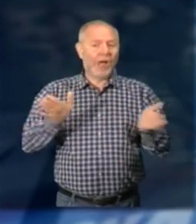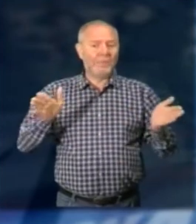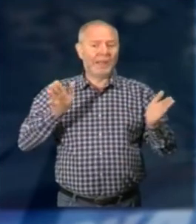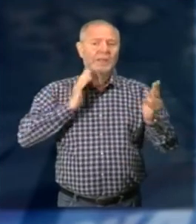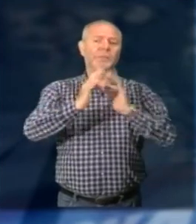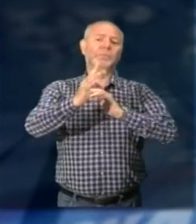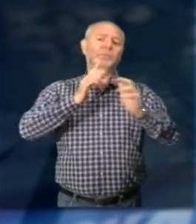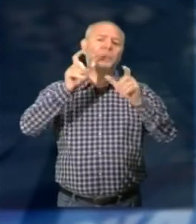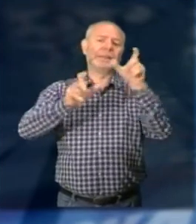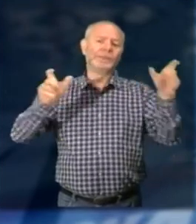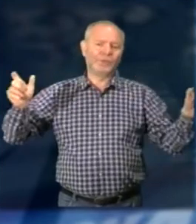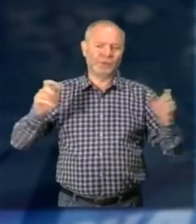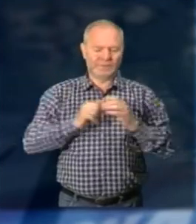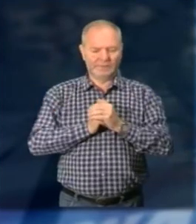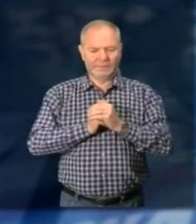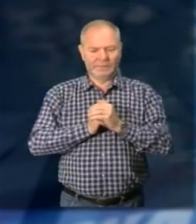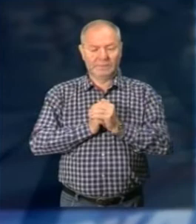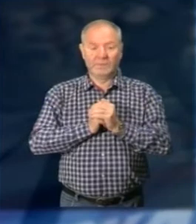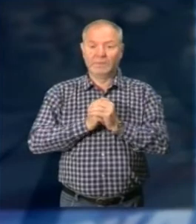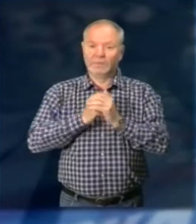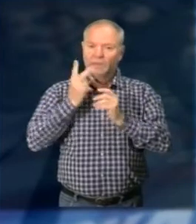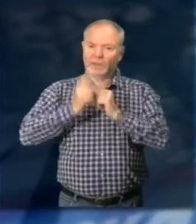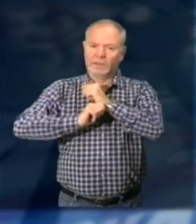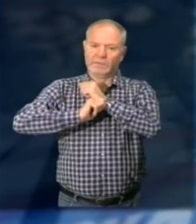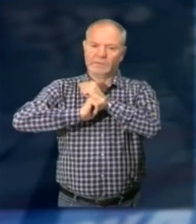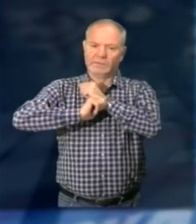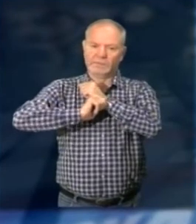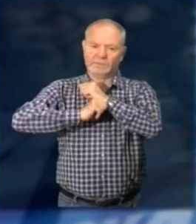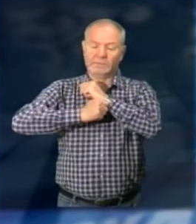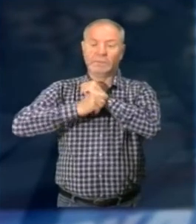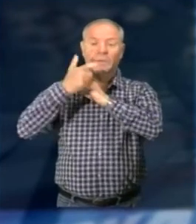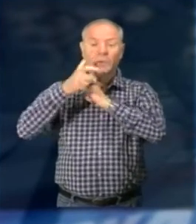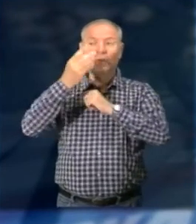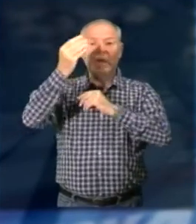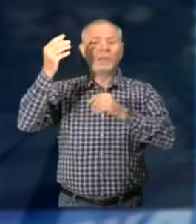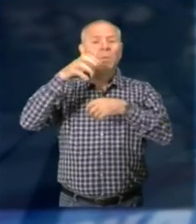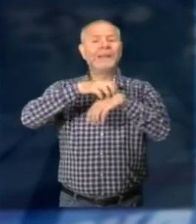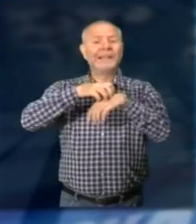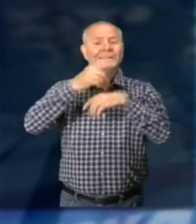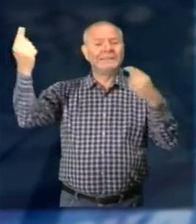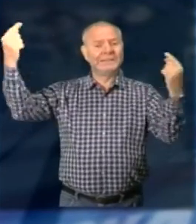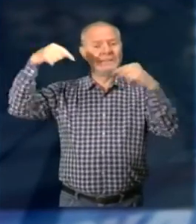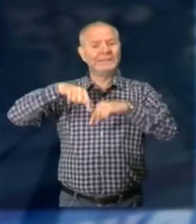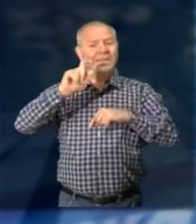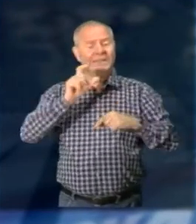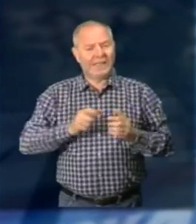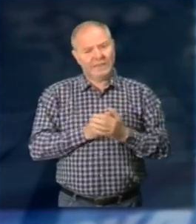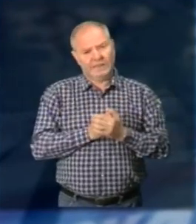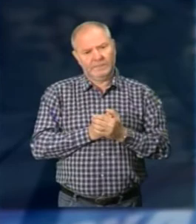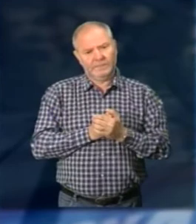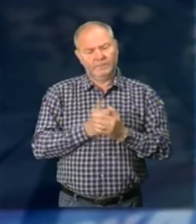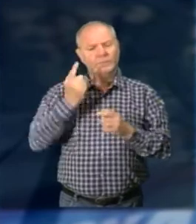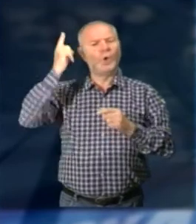di persone e merci Apertura che però verrà di molto ridotta Con l'arrivo in Italia dei ministri stranieri Sono state date